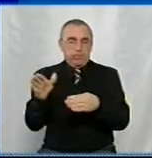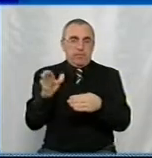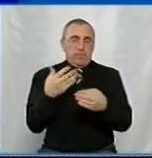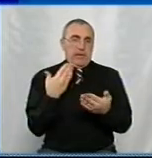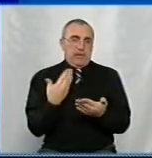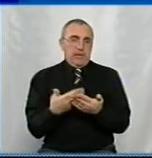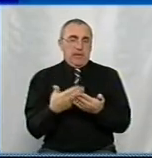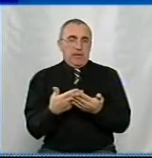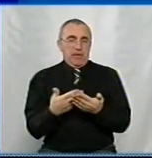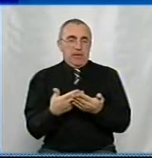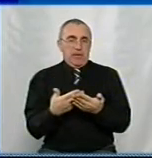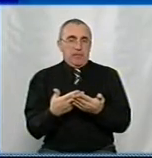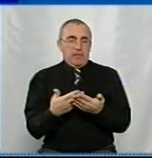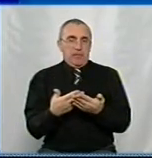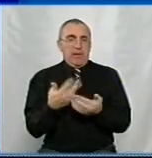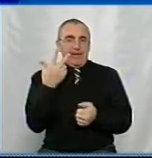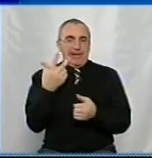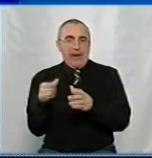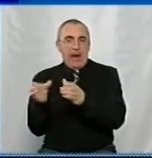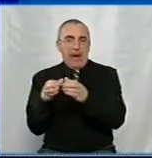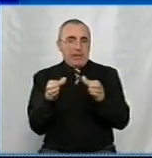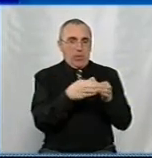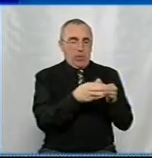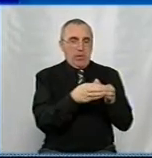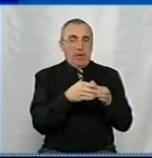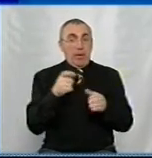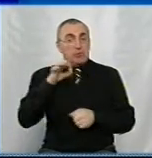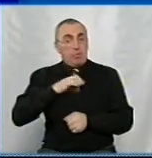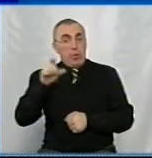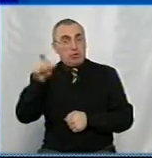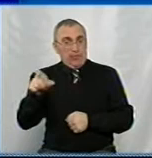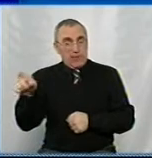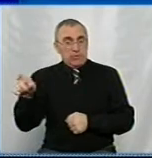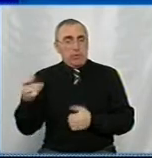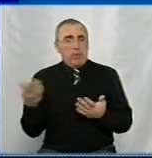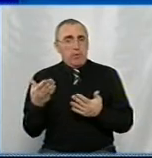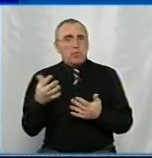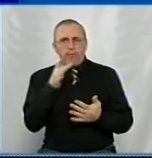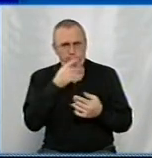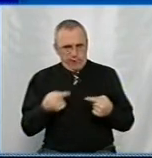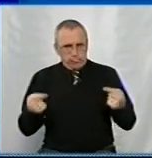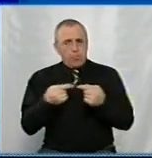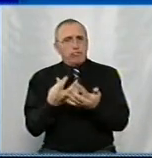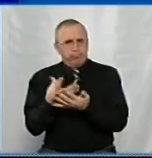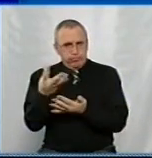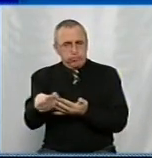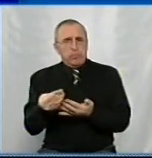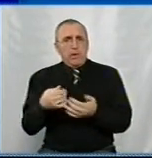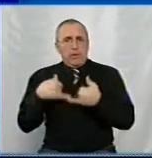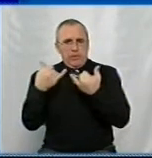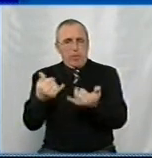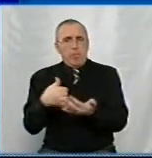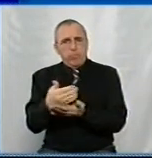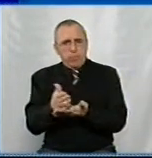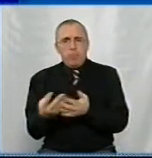на такі три категорії. Це ті споживачі, які своєчасно сплачують за надані послуги.